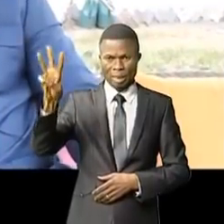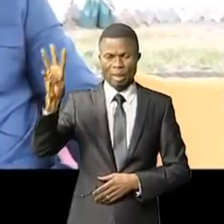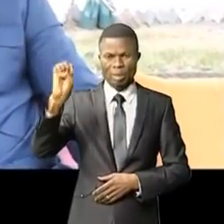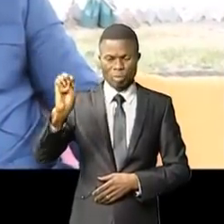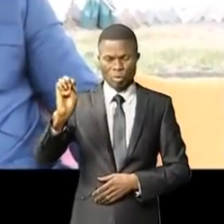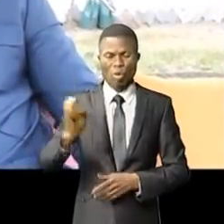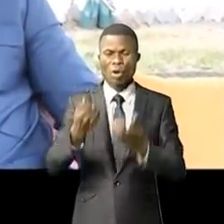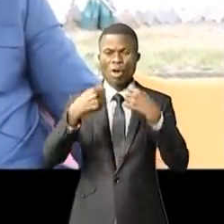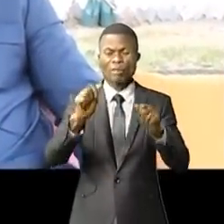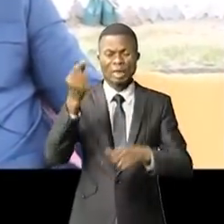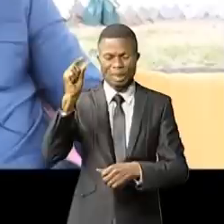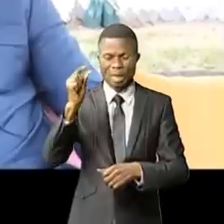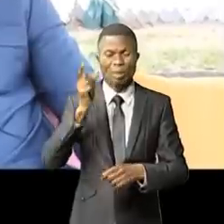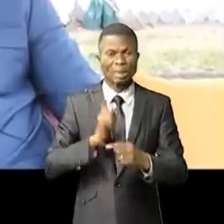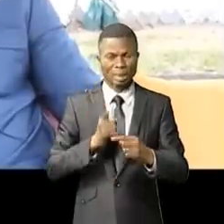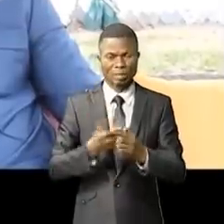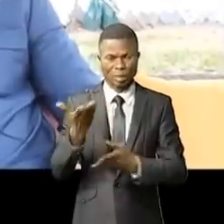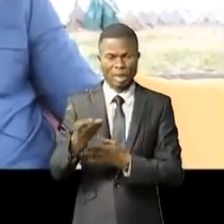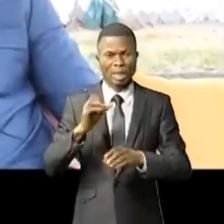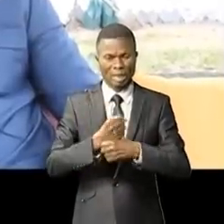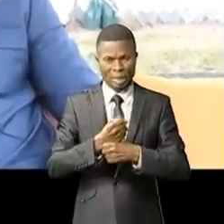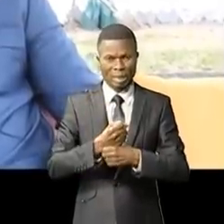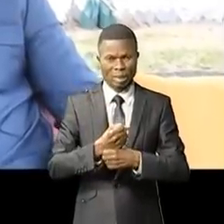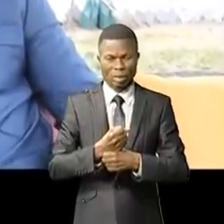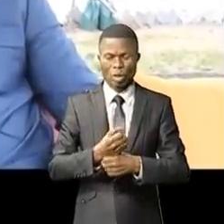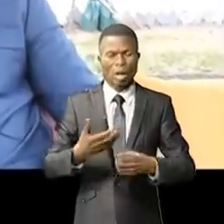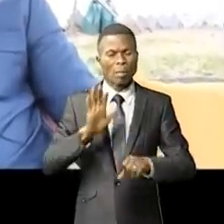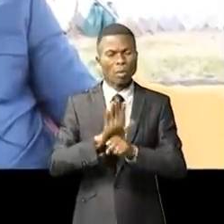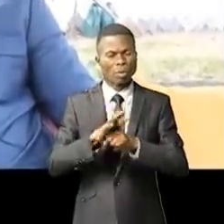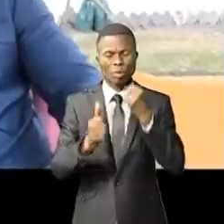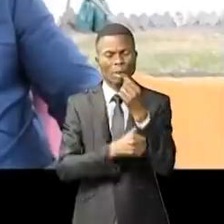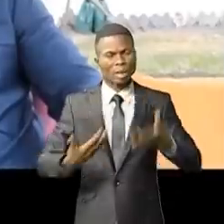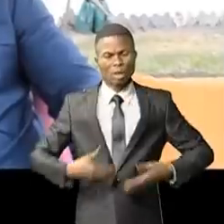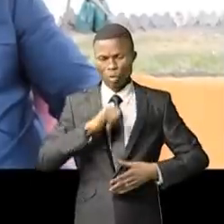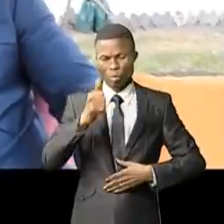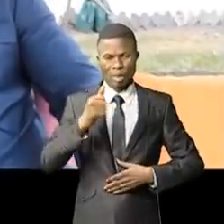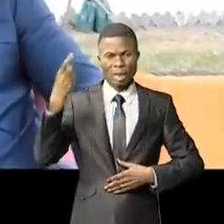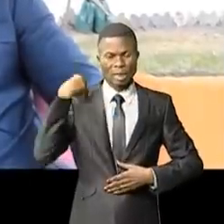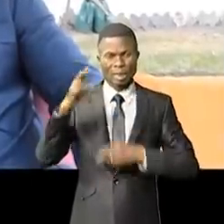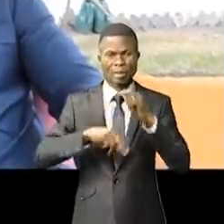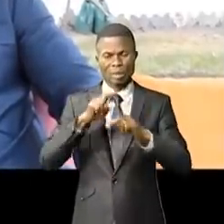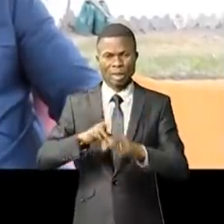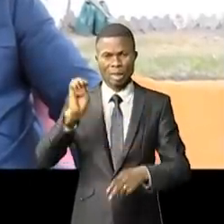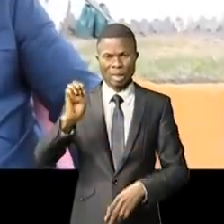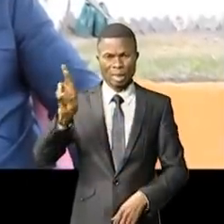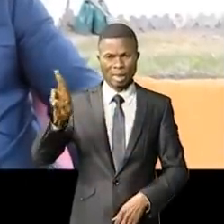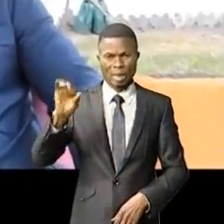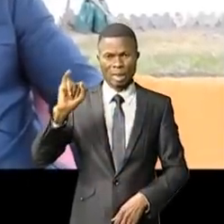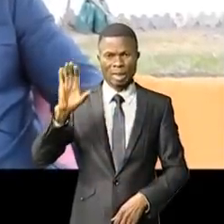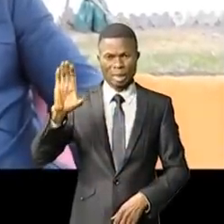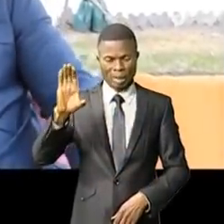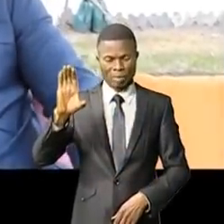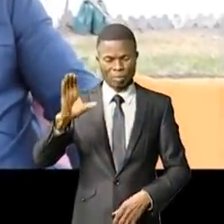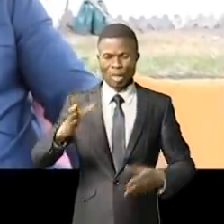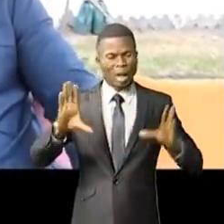diamant pose problème et suscite des mécontentements. Pour le député national Eric Ilunga Ngalola, il est